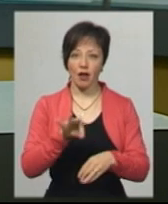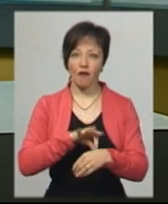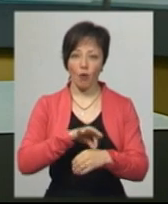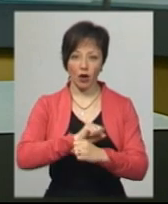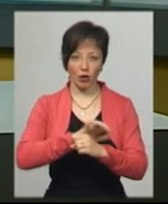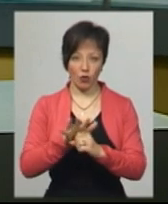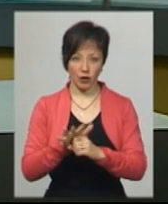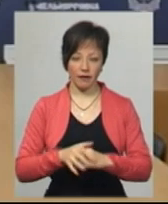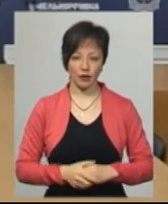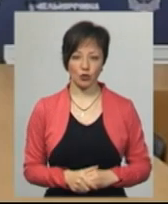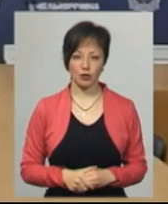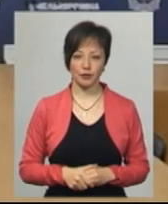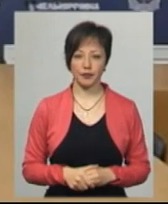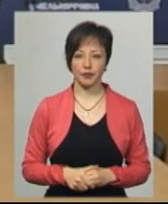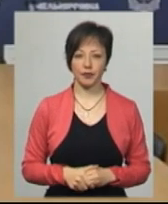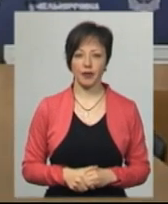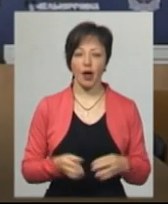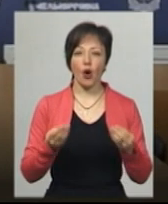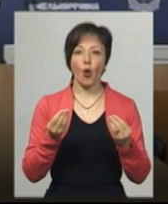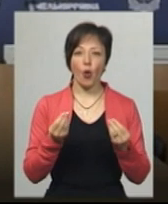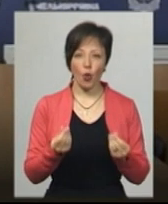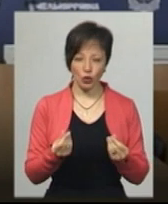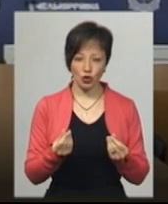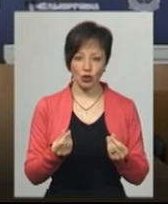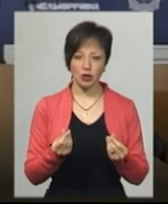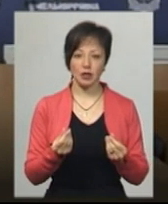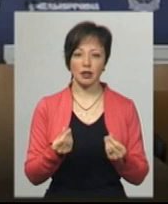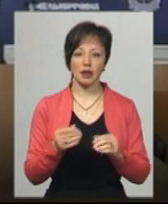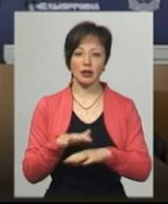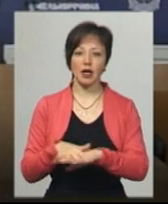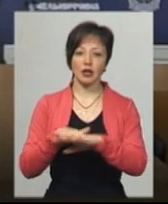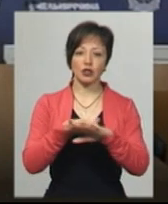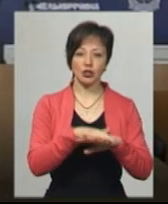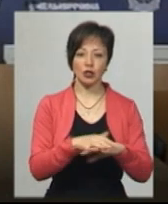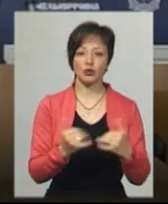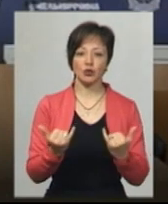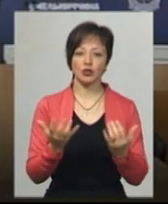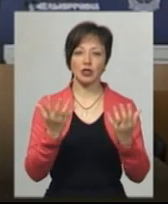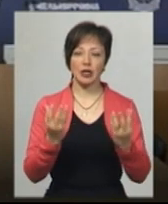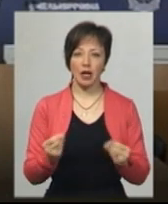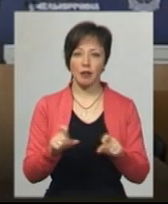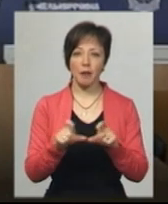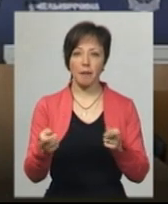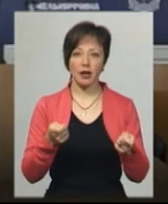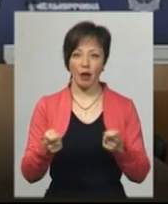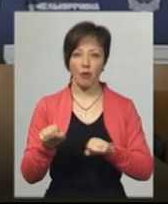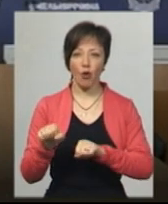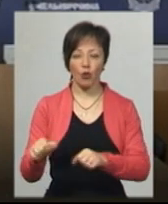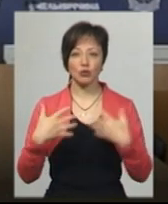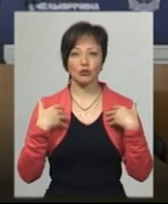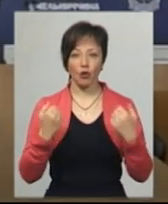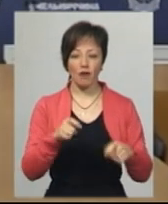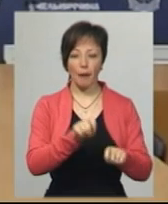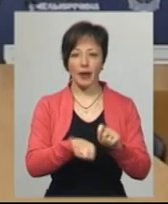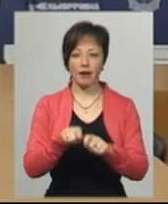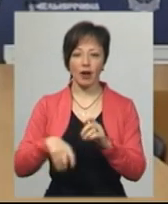коронавірус. Кошти надійшли. На сьогоднішній день Департаментом охорони здоров'я перевіряються усі